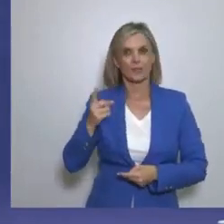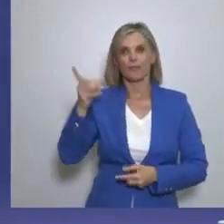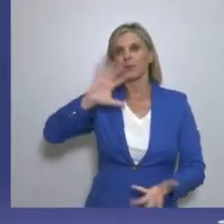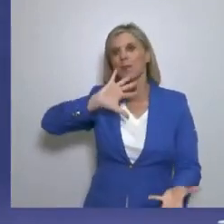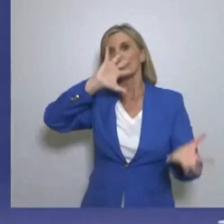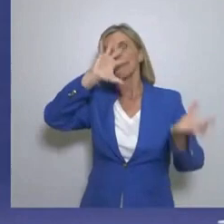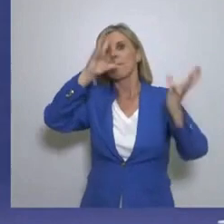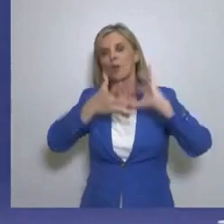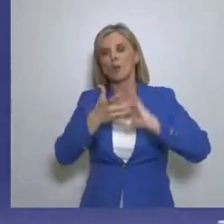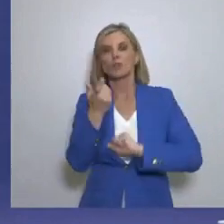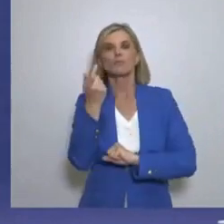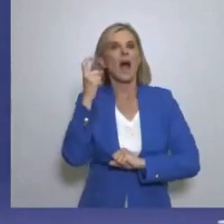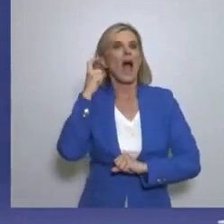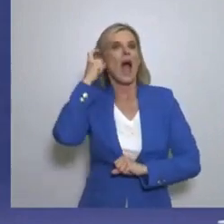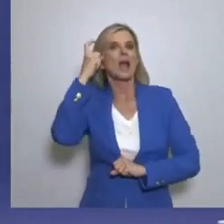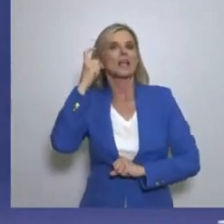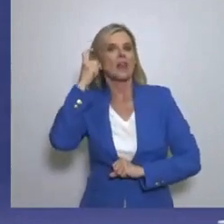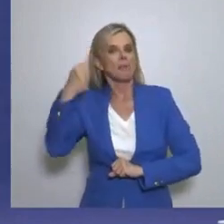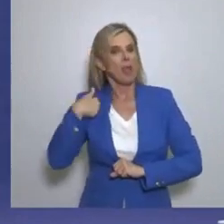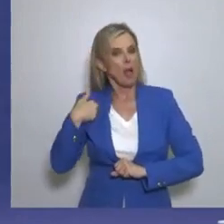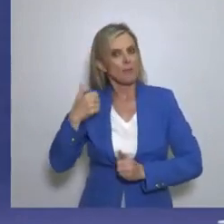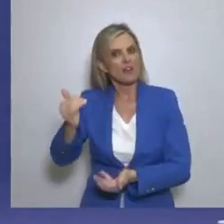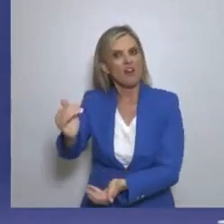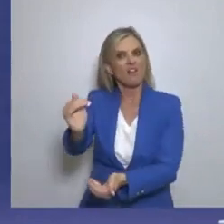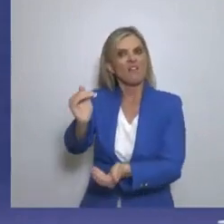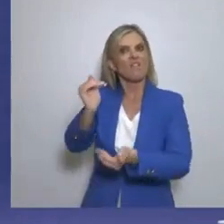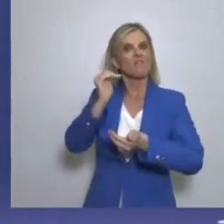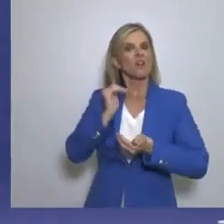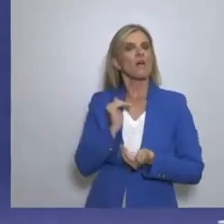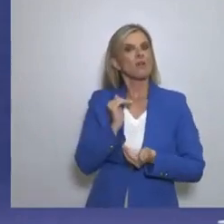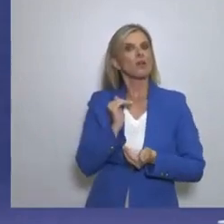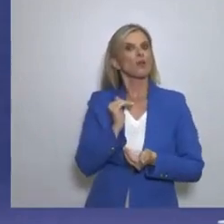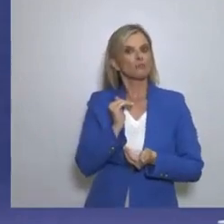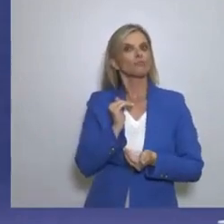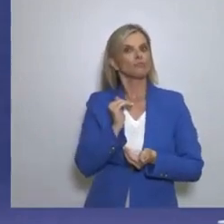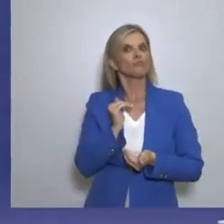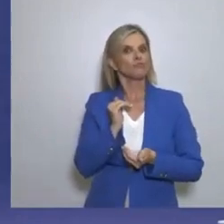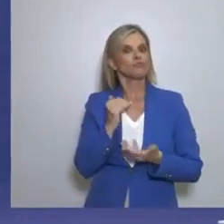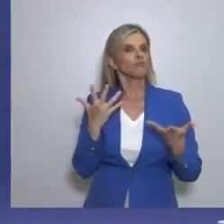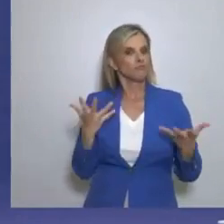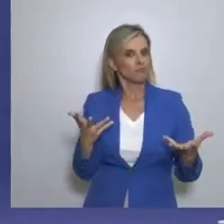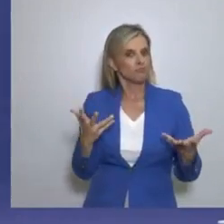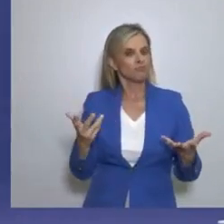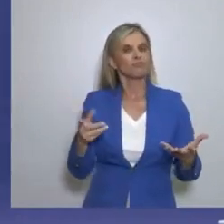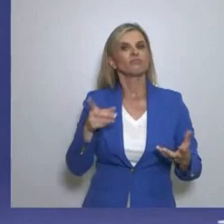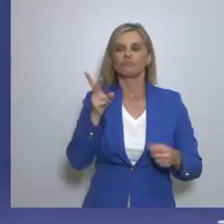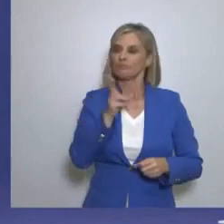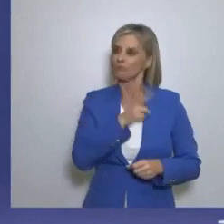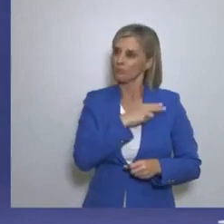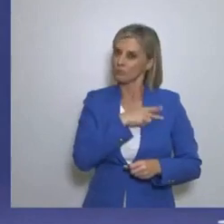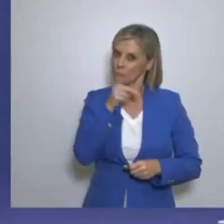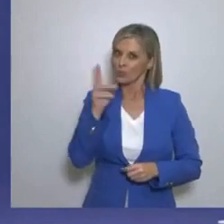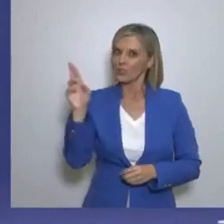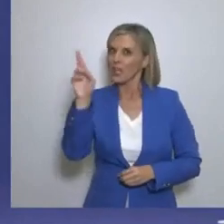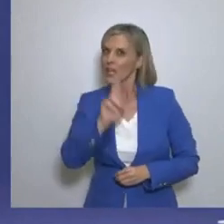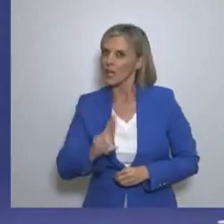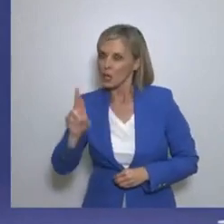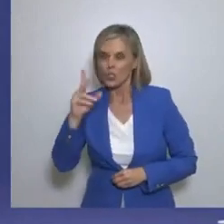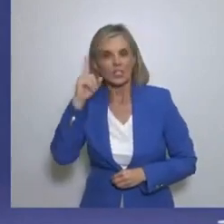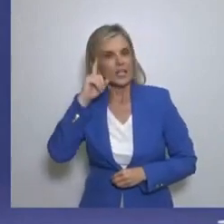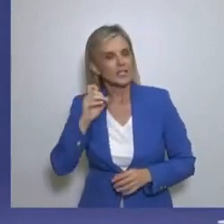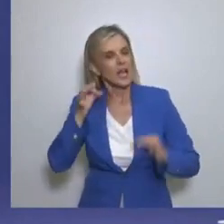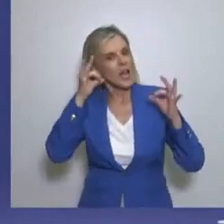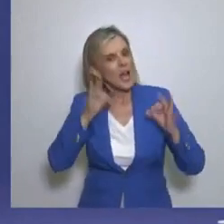ο δόκτορ των παγκόσμιων οικονομικών. Αυτό το έγγραφο έχει απονεμηθεί στη Ρωσία. Άρα, πολύ καλά ρωτάει η Ρωσία και γνωρίζει τι ακριβώς